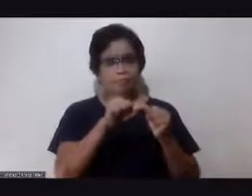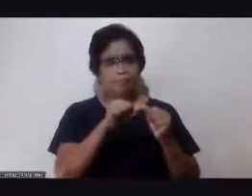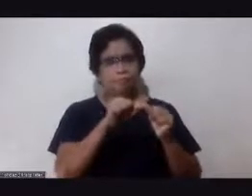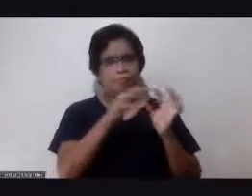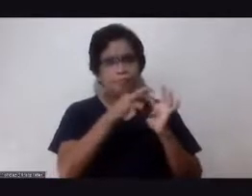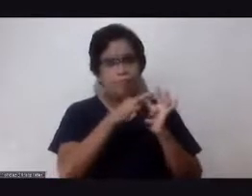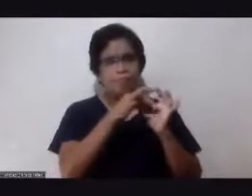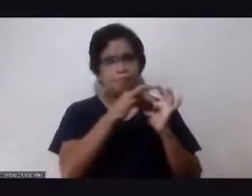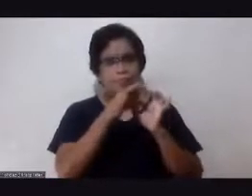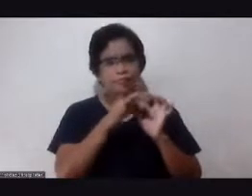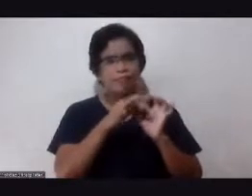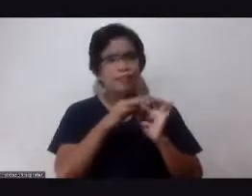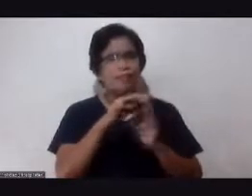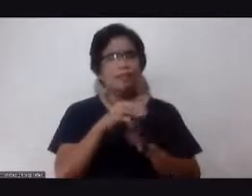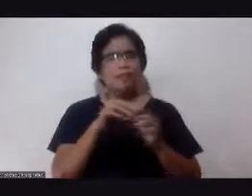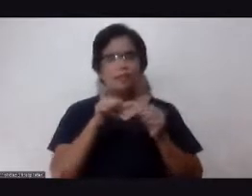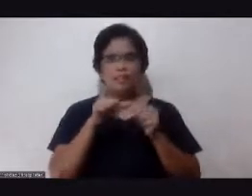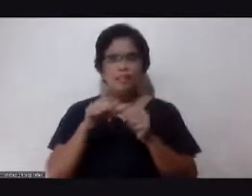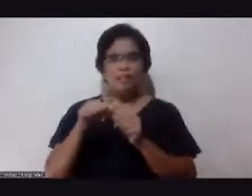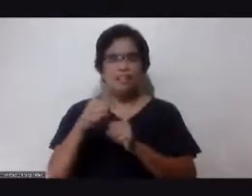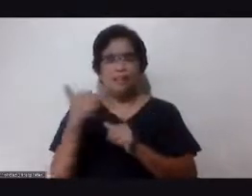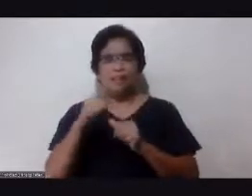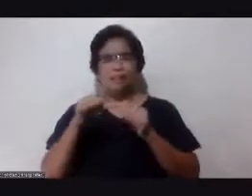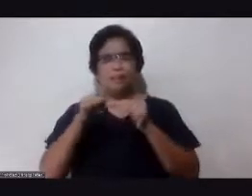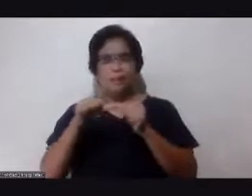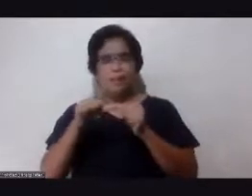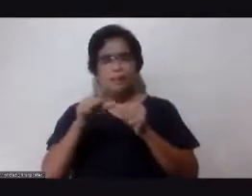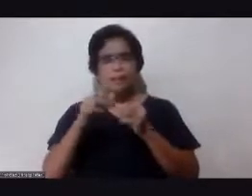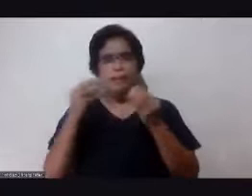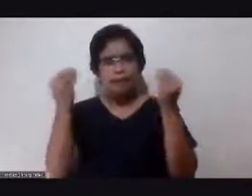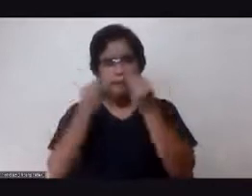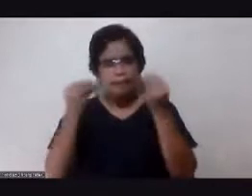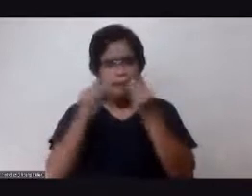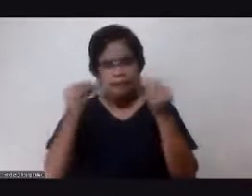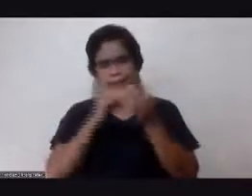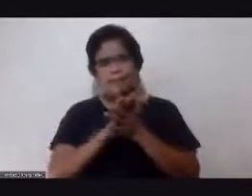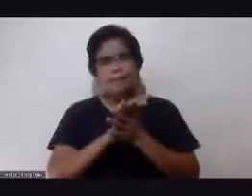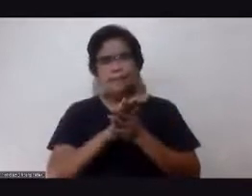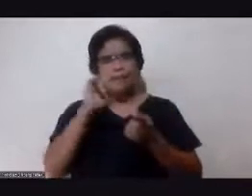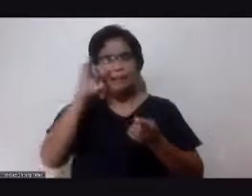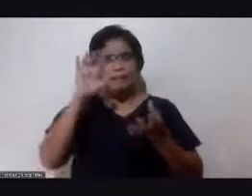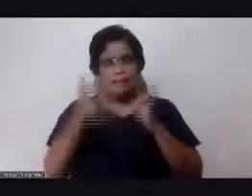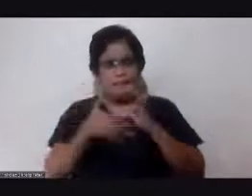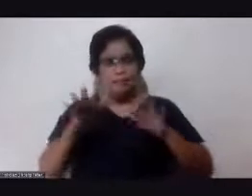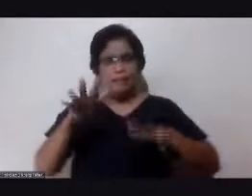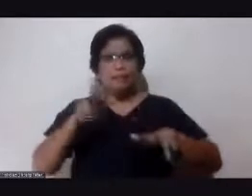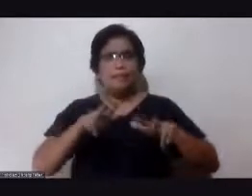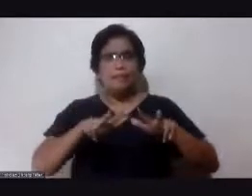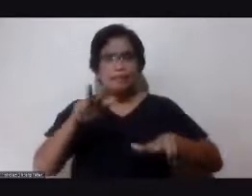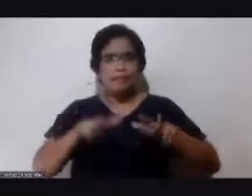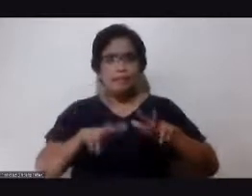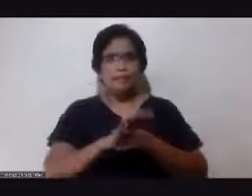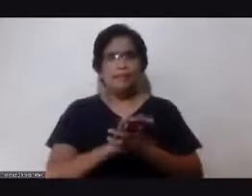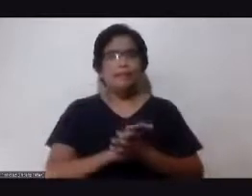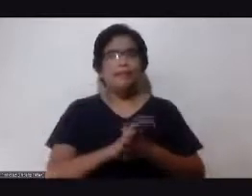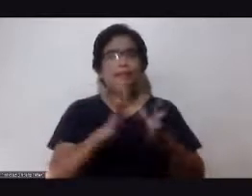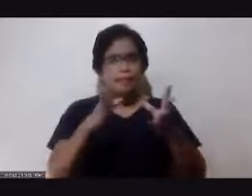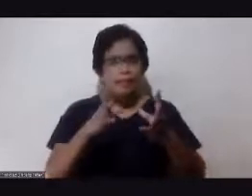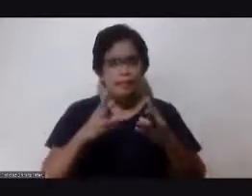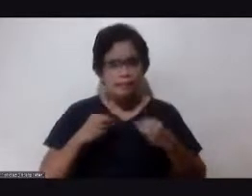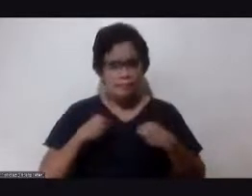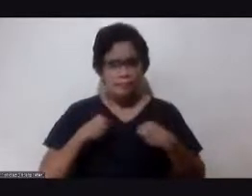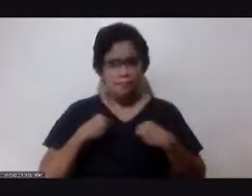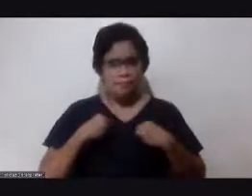nagugulumihanan, nalilitot na tataranta. Yakapin mo sila, O Diyos, sa maghapong ito at sa maghapong ito, Panginoon, gamitin mo kami